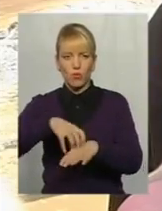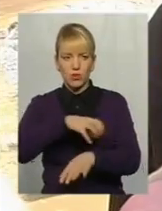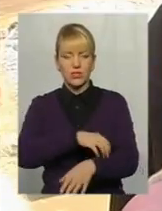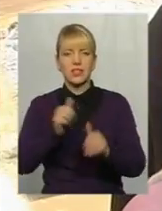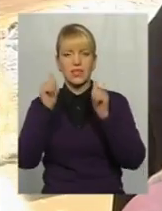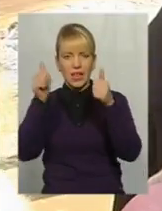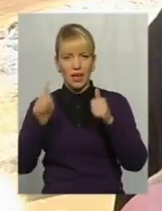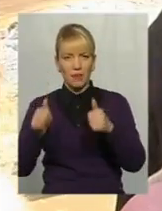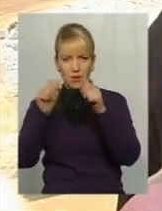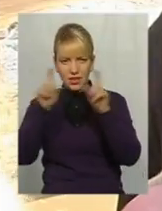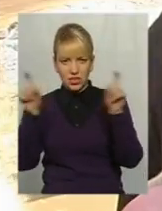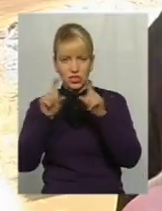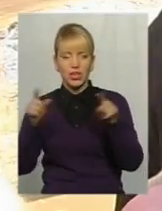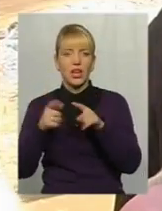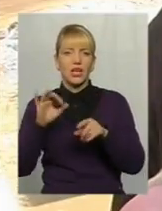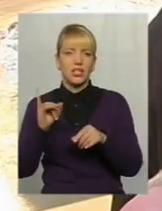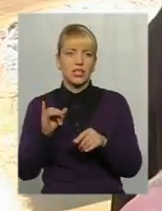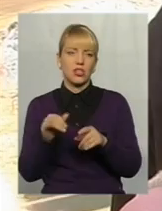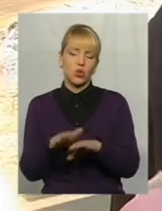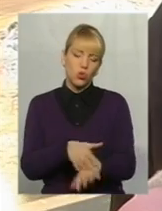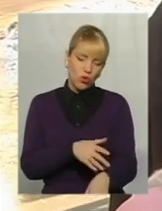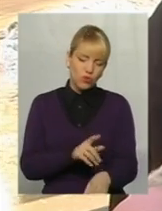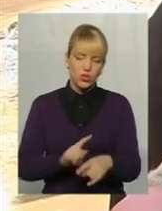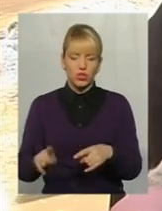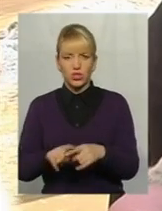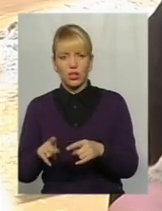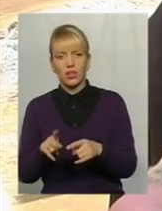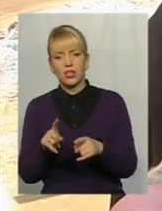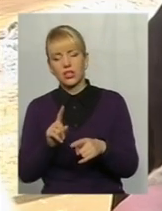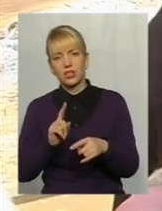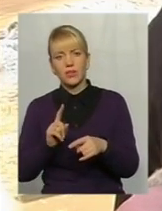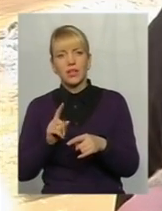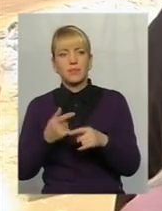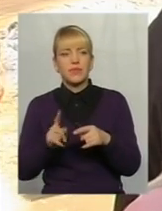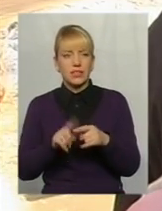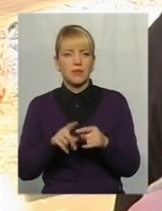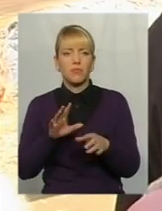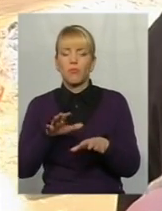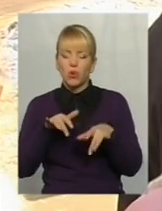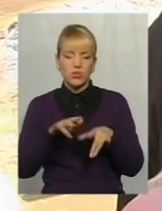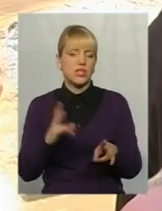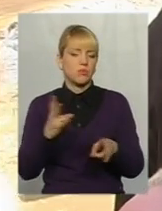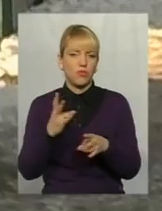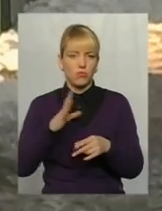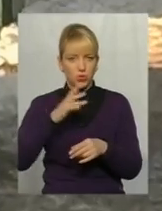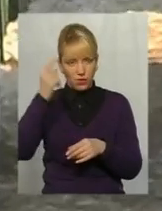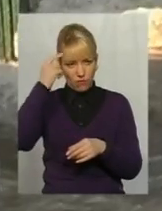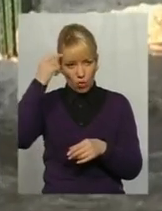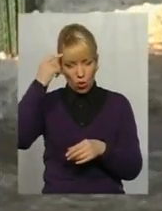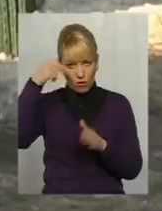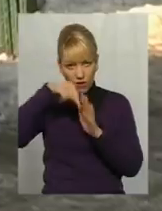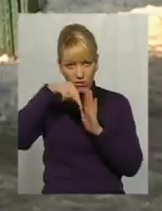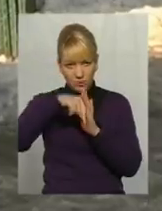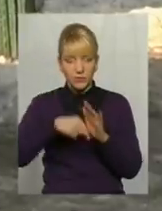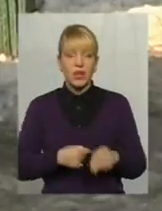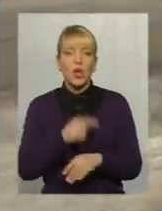пізно, швидко чи трошки довше, в Хмельницькому він завершиться. Але процес декомунізації має відбутися в головах. Краяни по